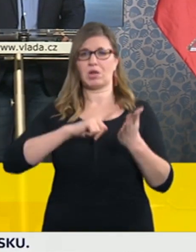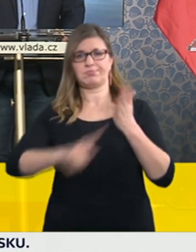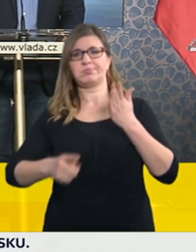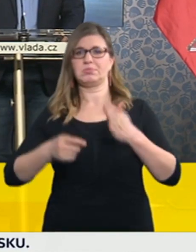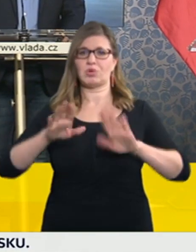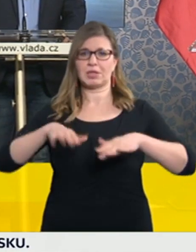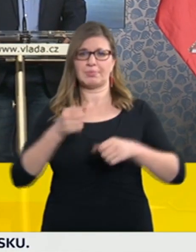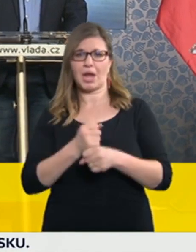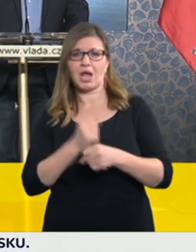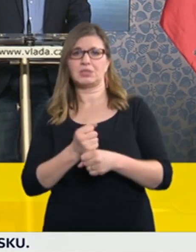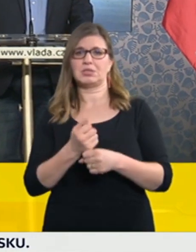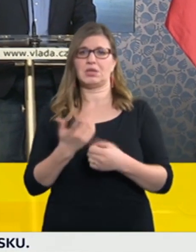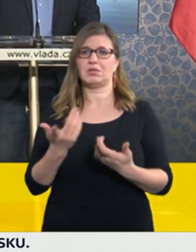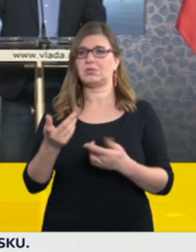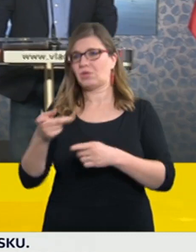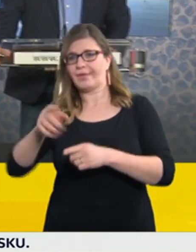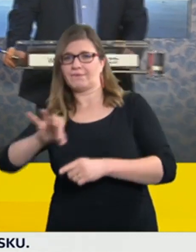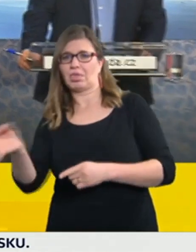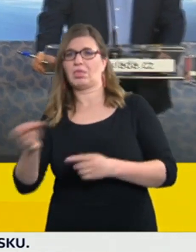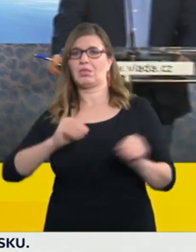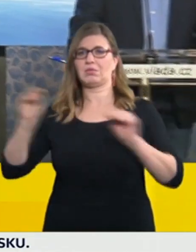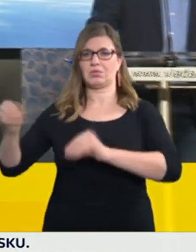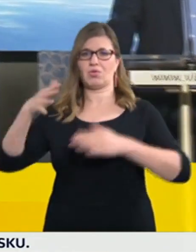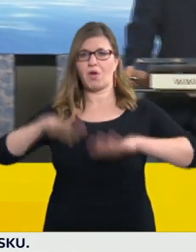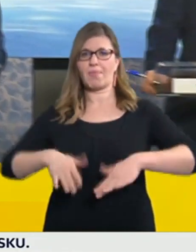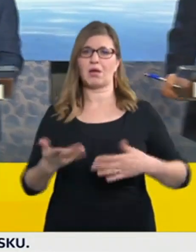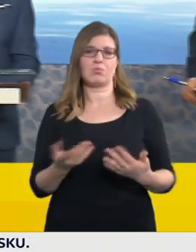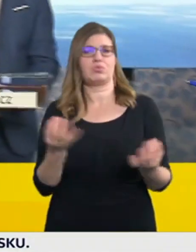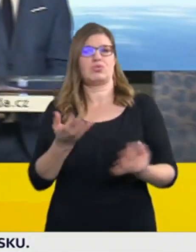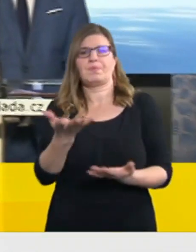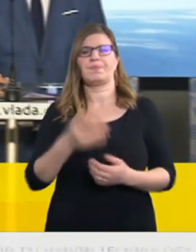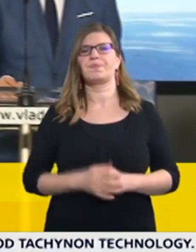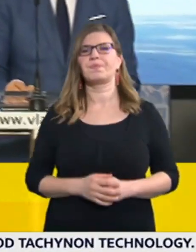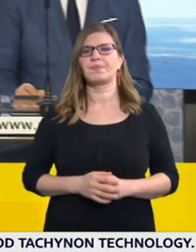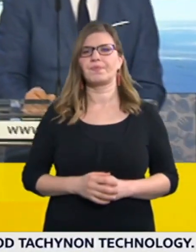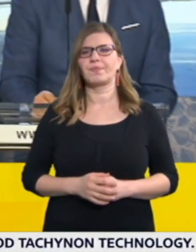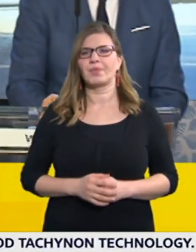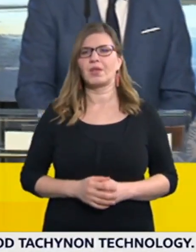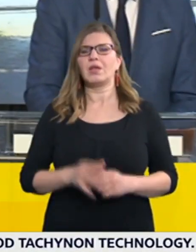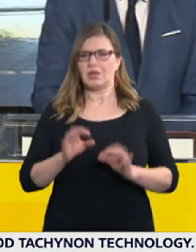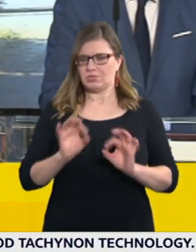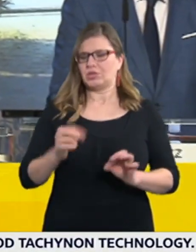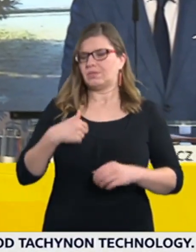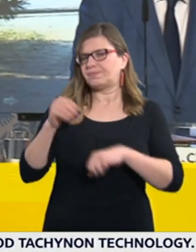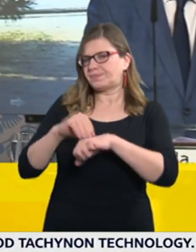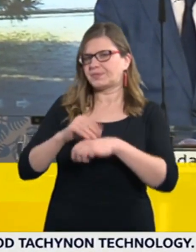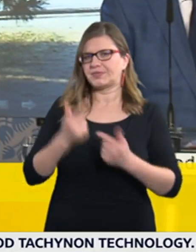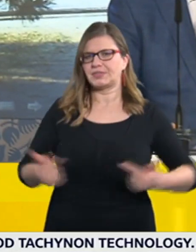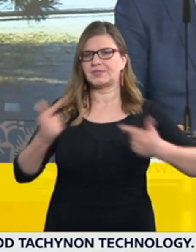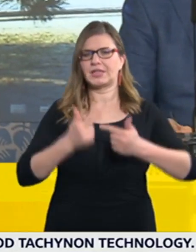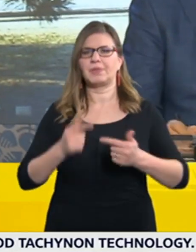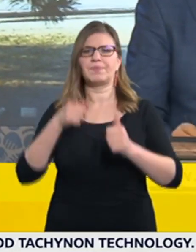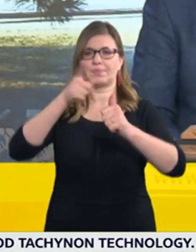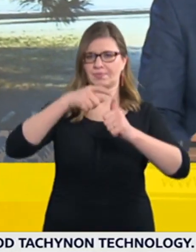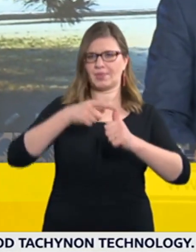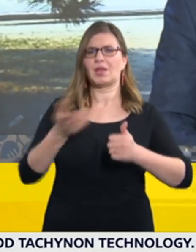Já tedy odpovím na ta omezení těch návštěv. Tam je právě ta změna, že zatímco ty dosavadní regulace se vztahovaly na